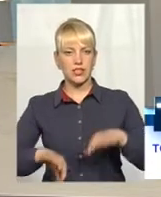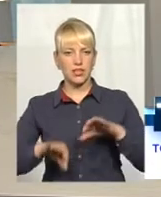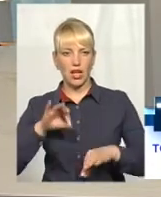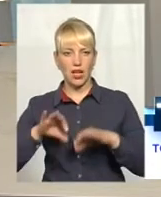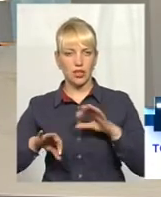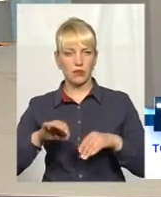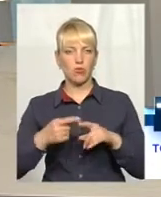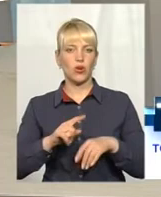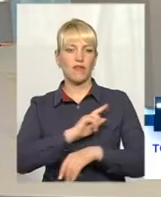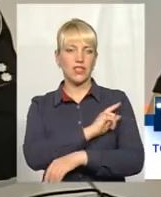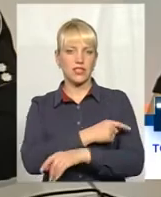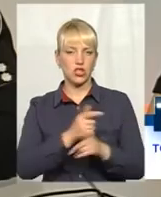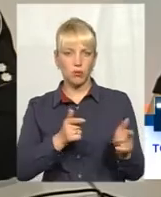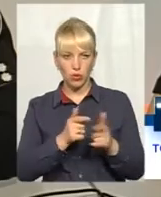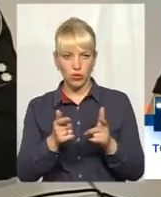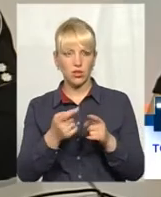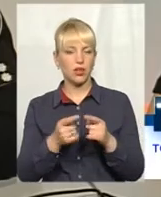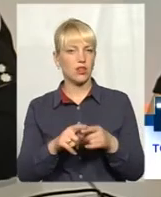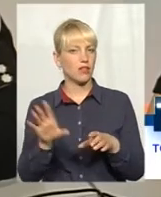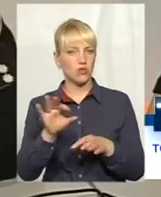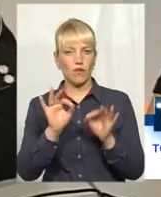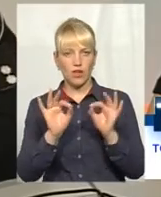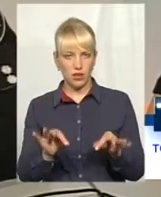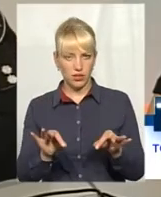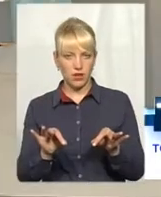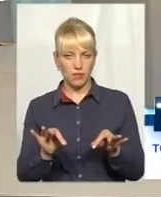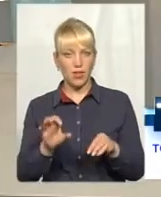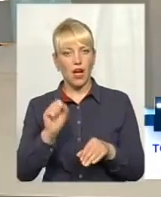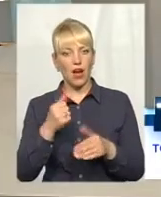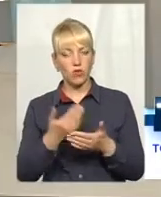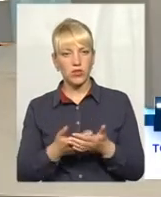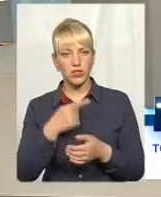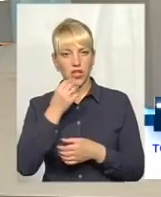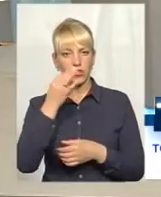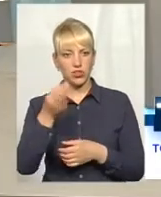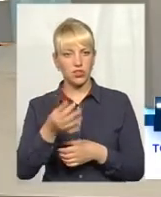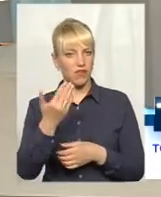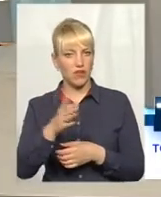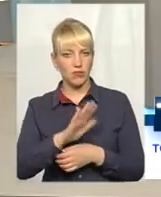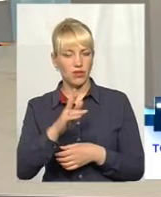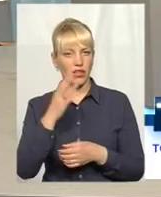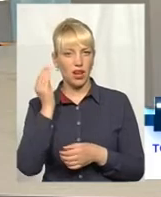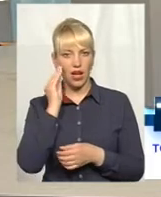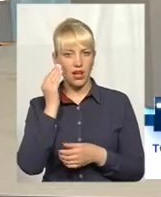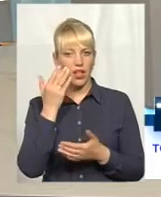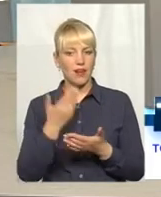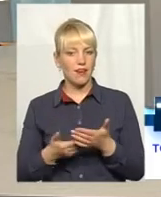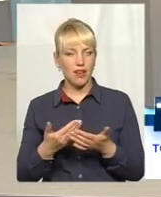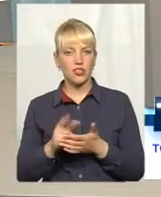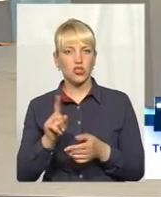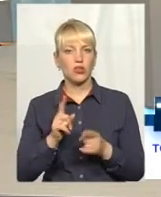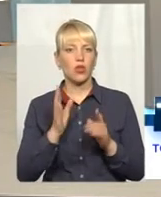по фізичній підготовці – це все верно. А вот скажіть, вам не кажучи, що це тільки начальна